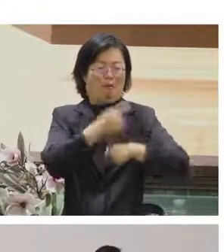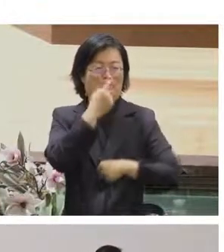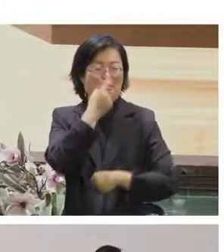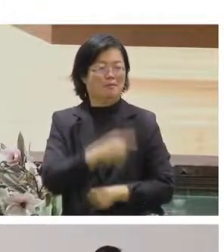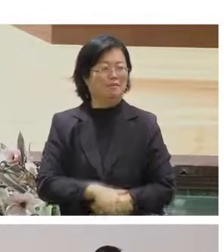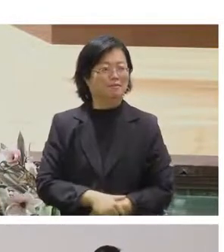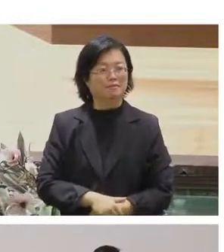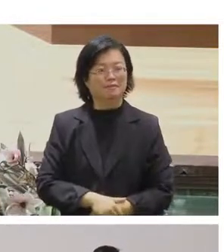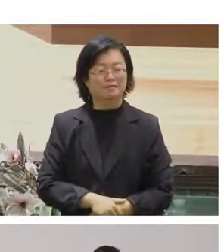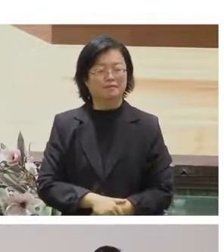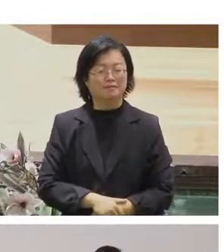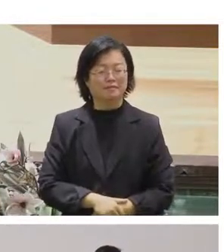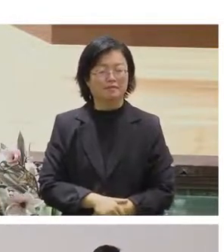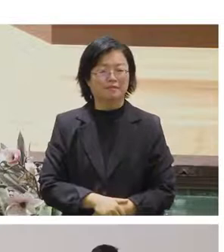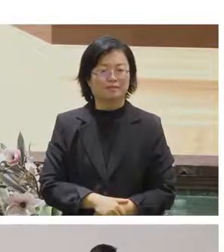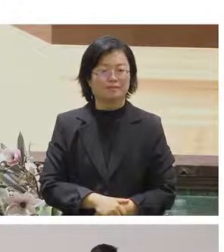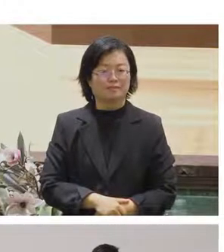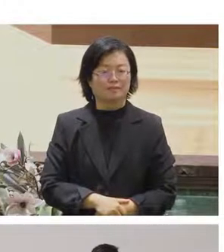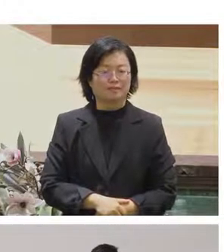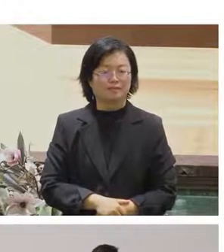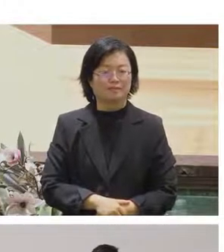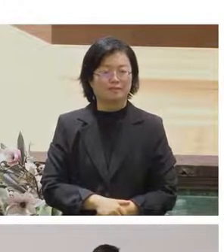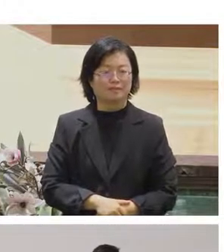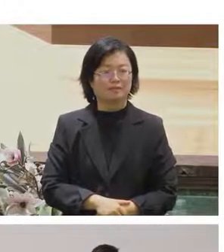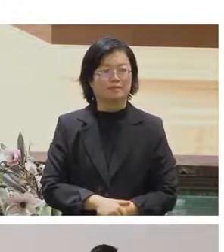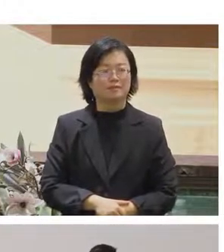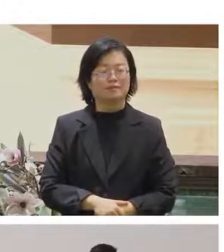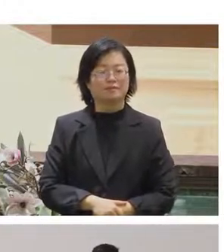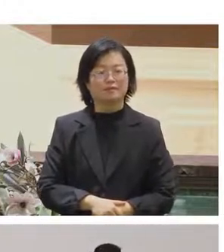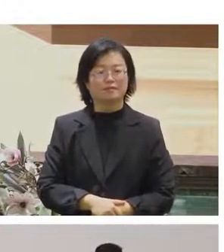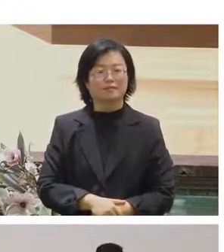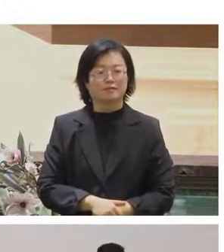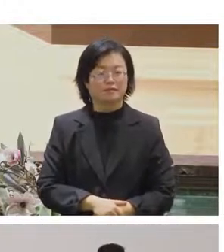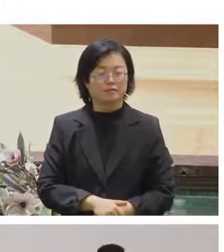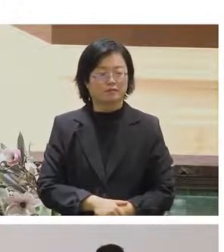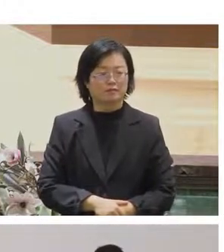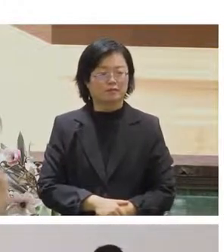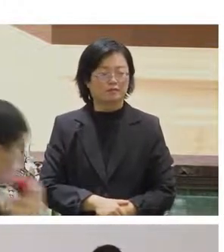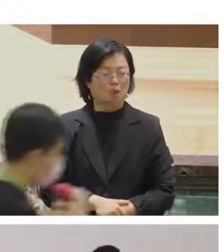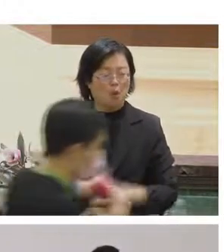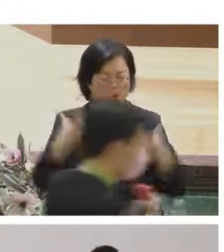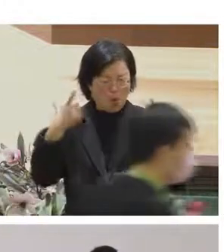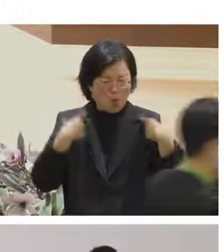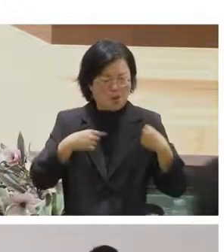因為我本來預期應該大家是排排座所以我就可以一個一個做這件事情